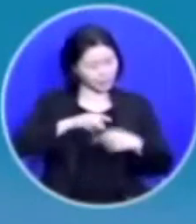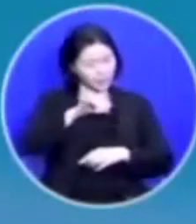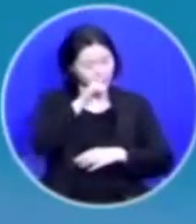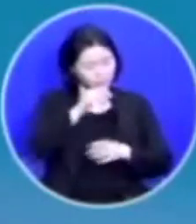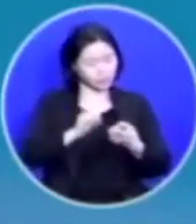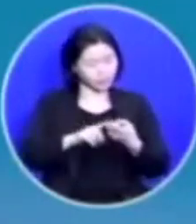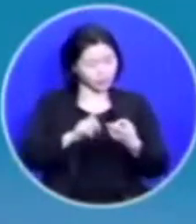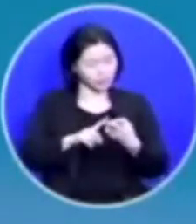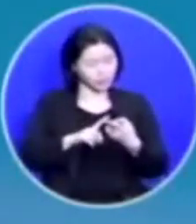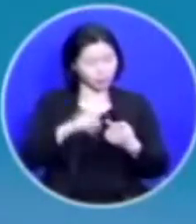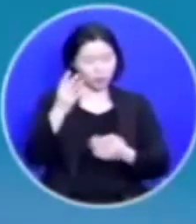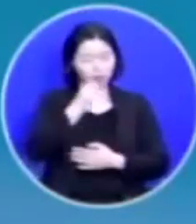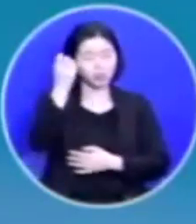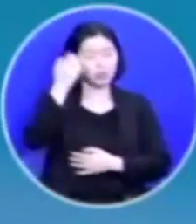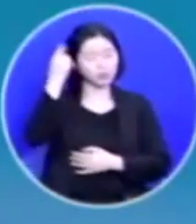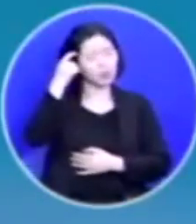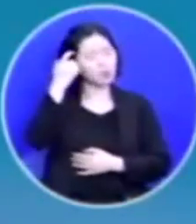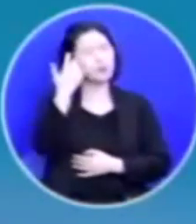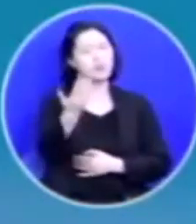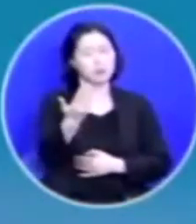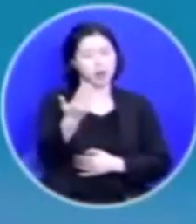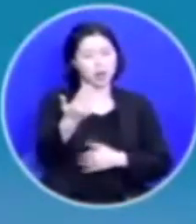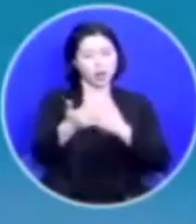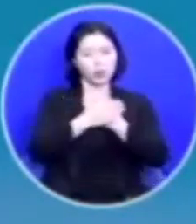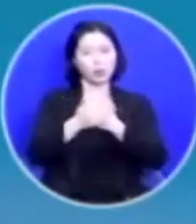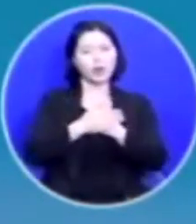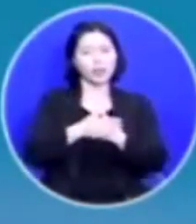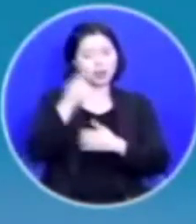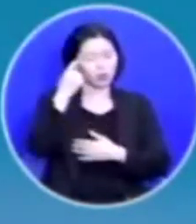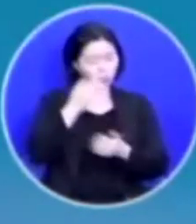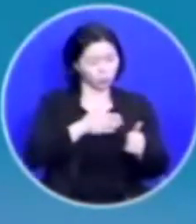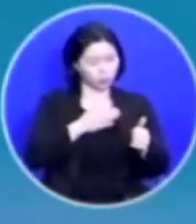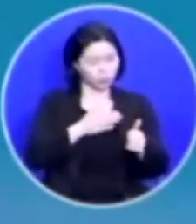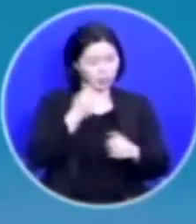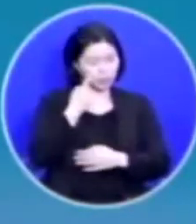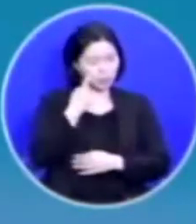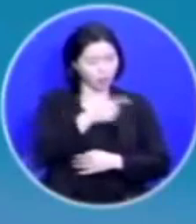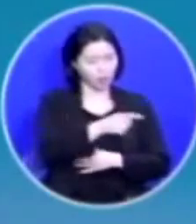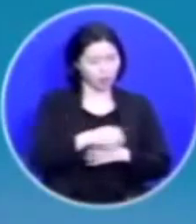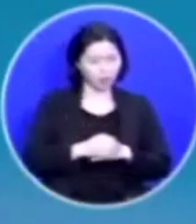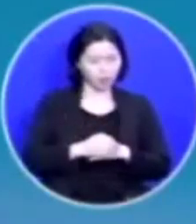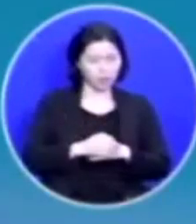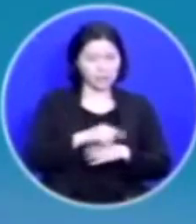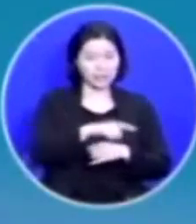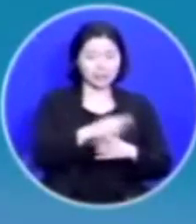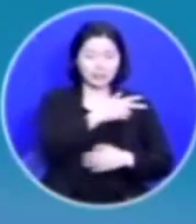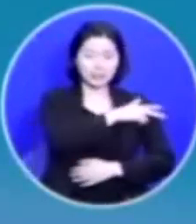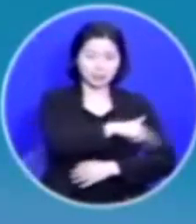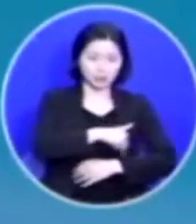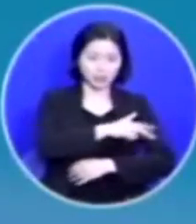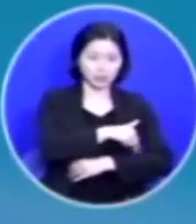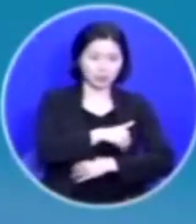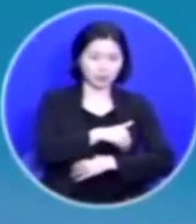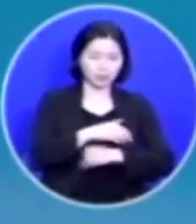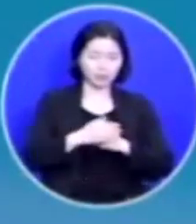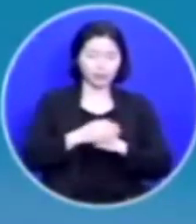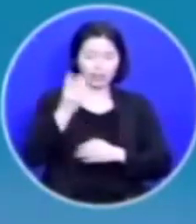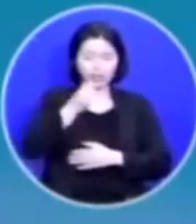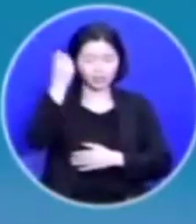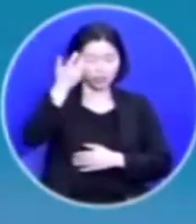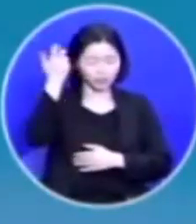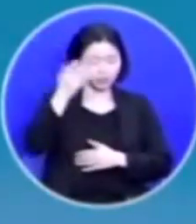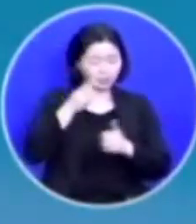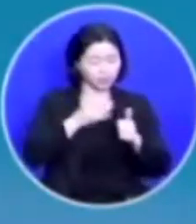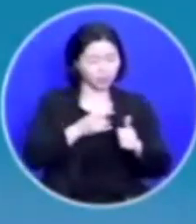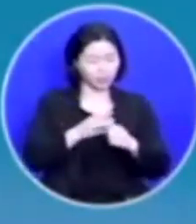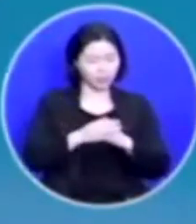성령님께 물어보세요 도와달라고 하세요 그 집사님이 성령님께